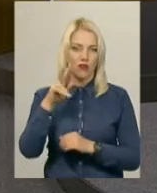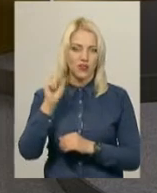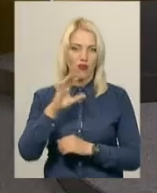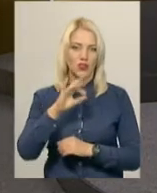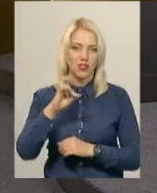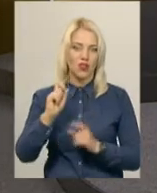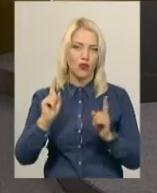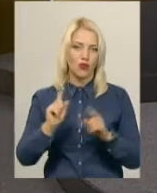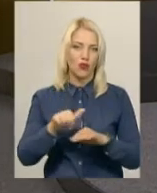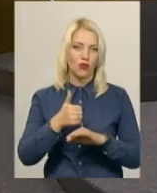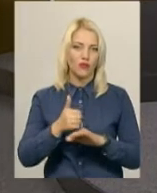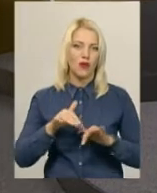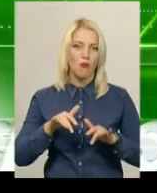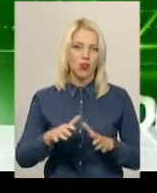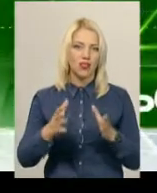Коротко про головні події дня.